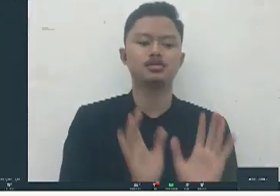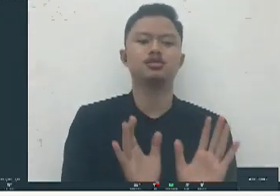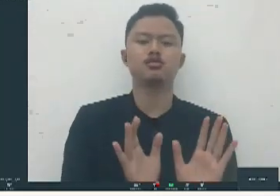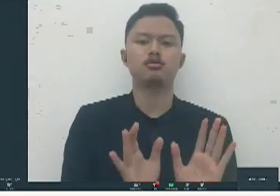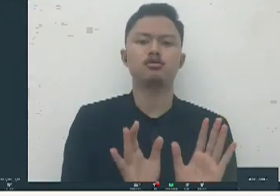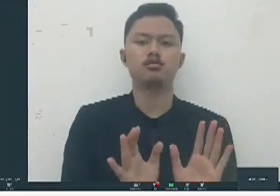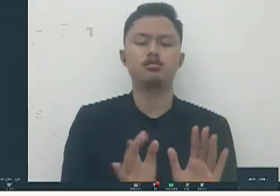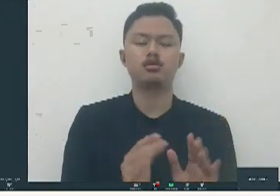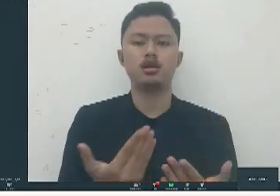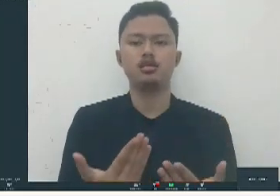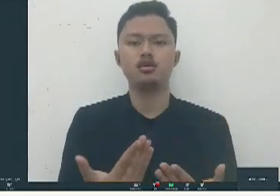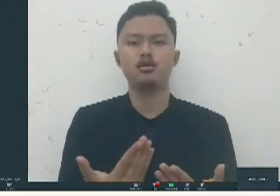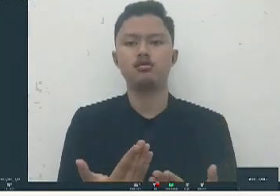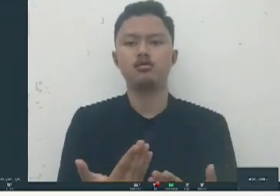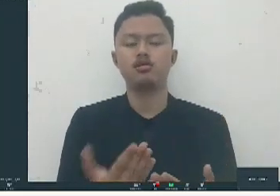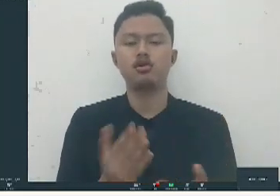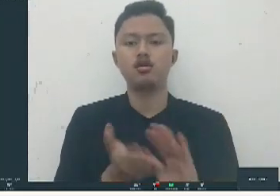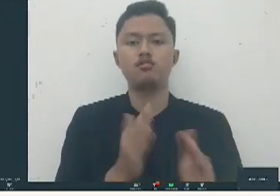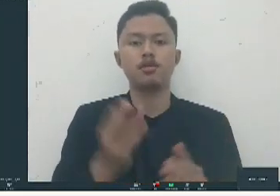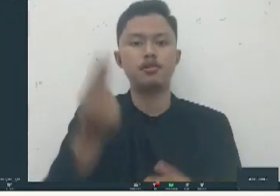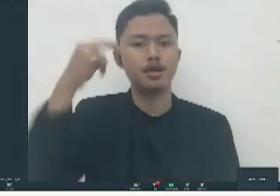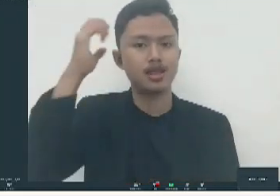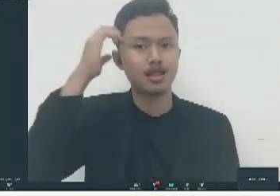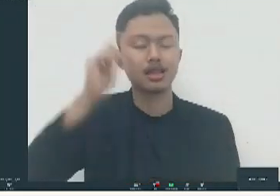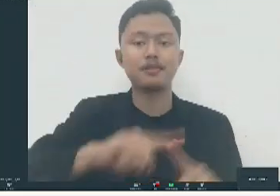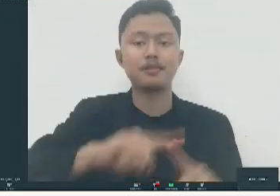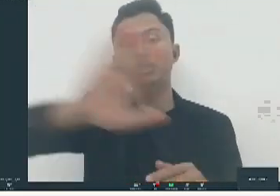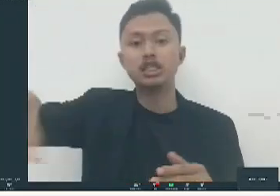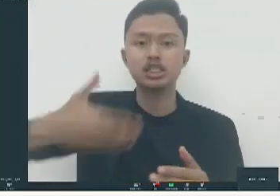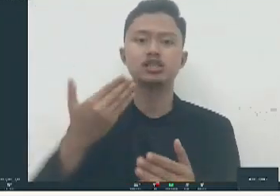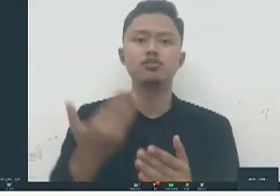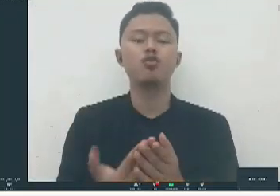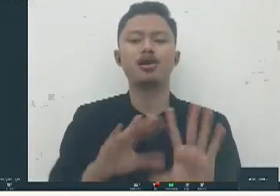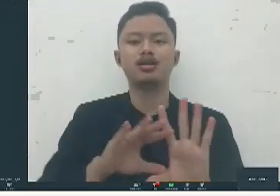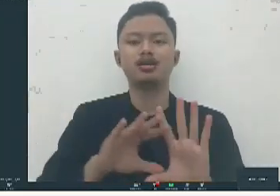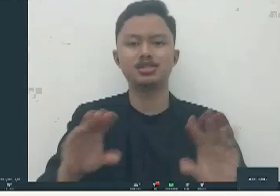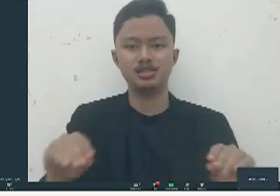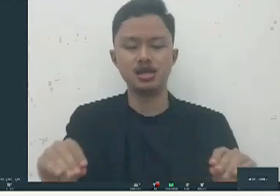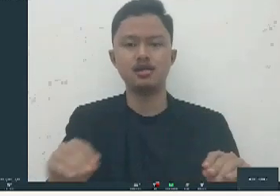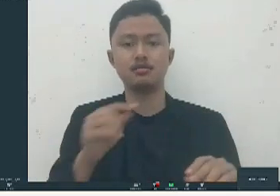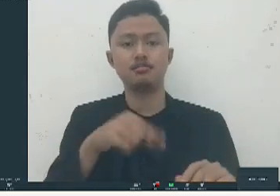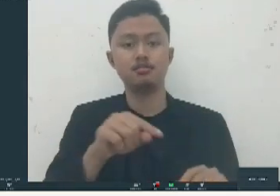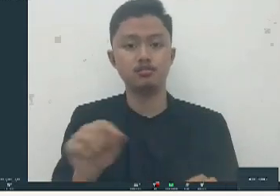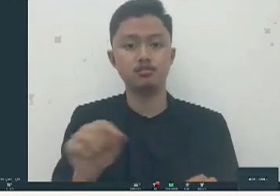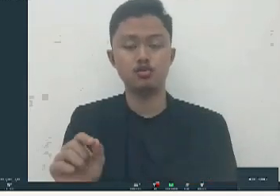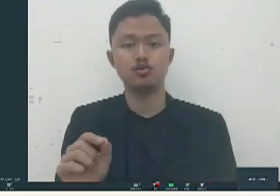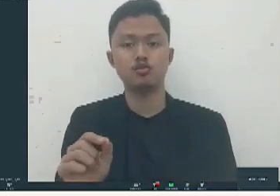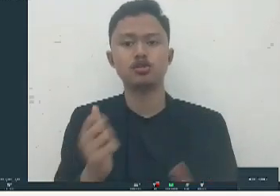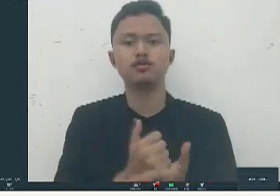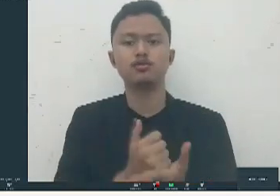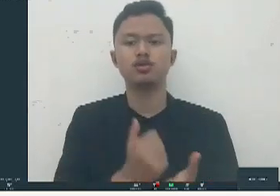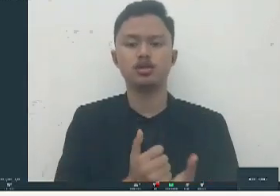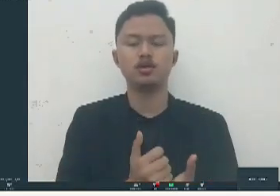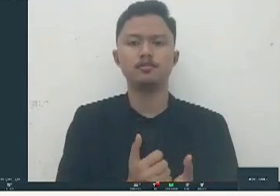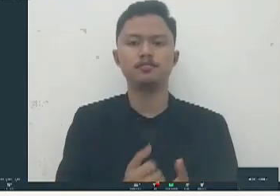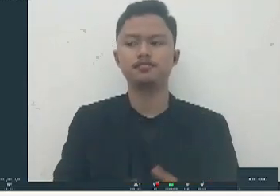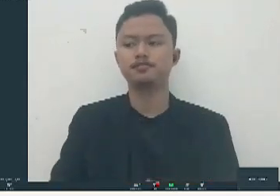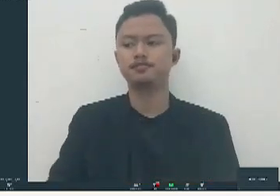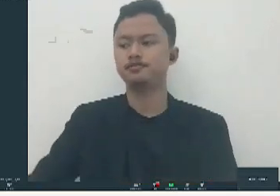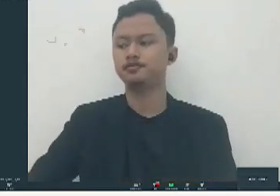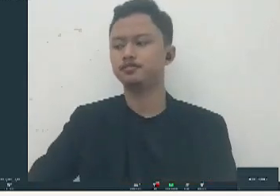penerimaan di pemerintah saja tapi juga di semua bidang ketenaga kerjaan ya Mas Dimas ya bahwa apa namanya semua